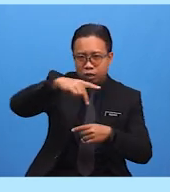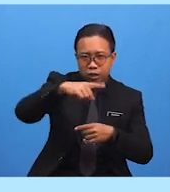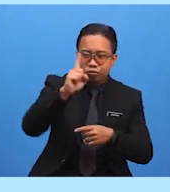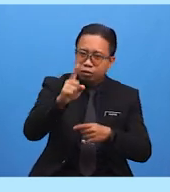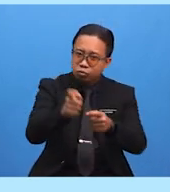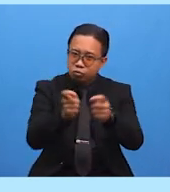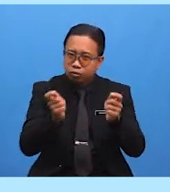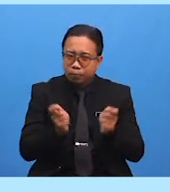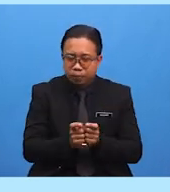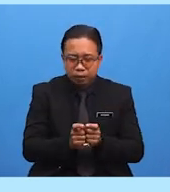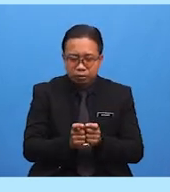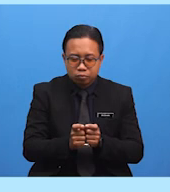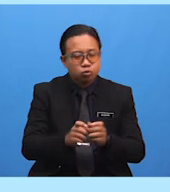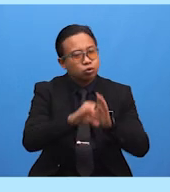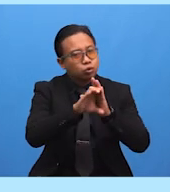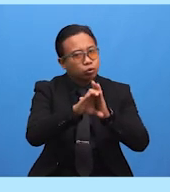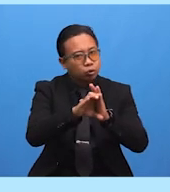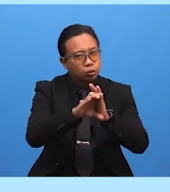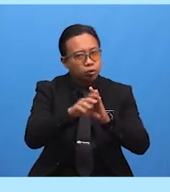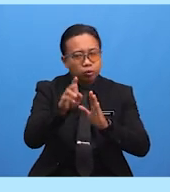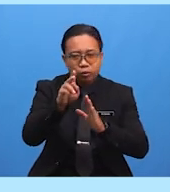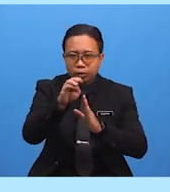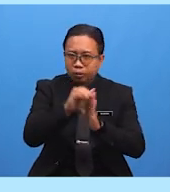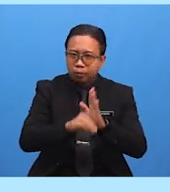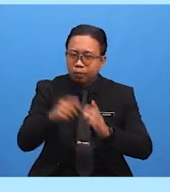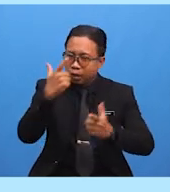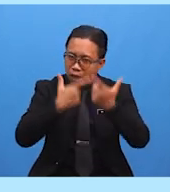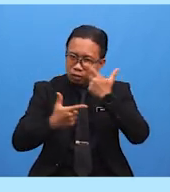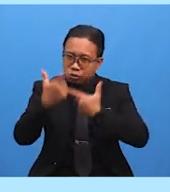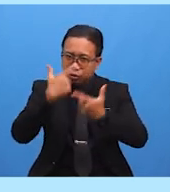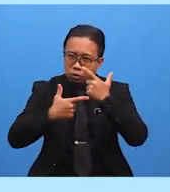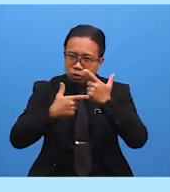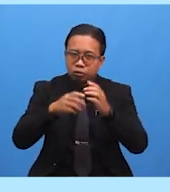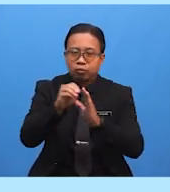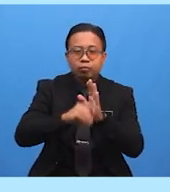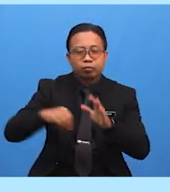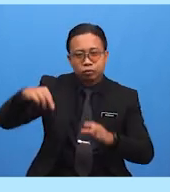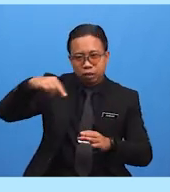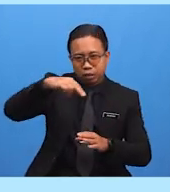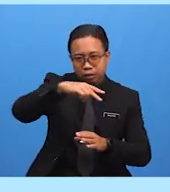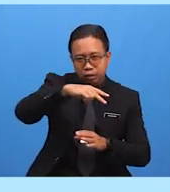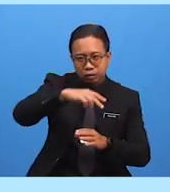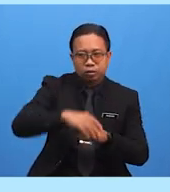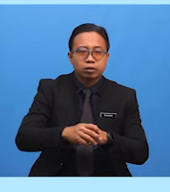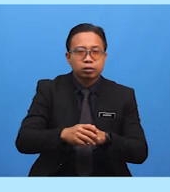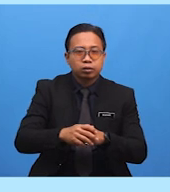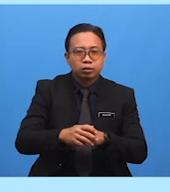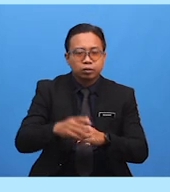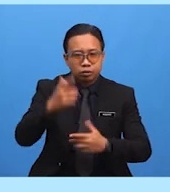tempat Seperti melancong, mengembara, menjelajah,